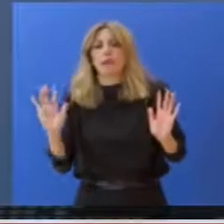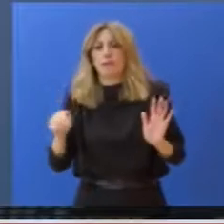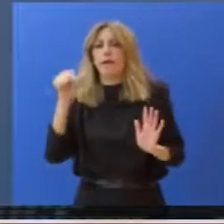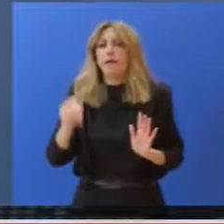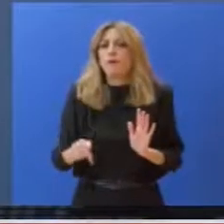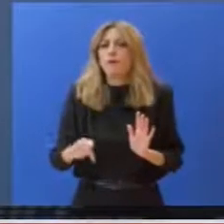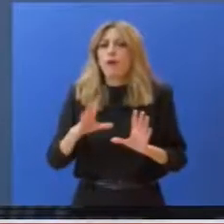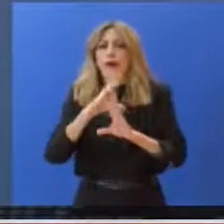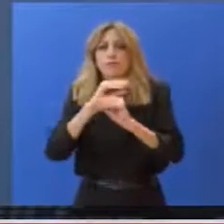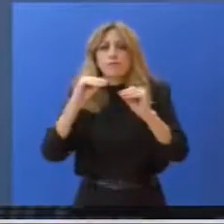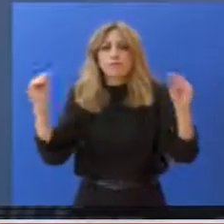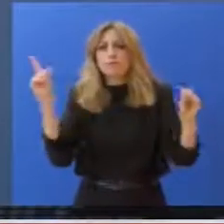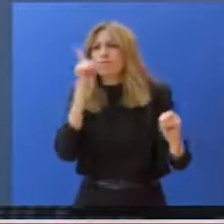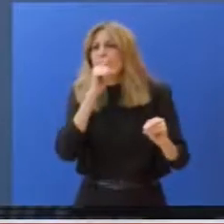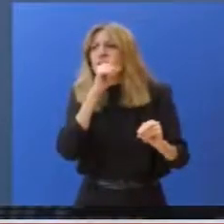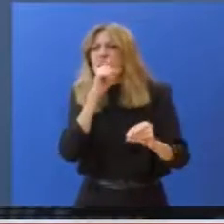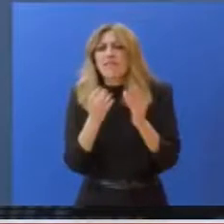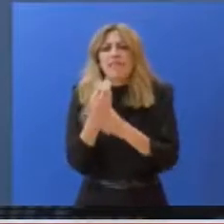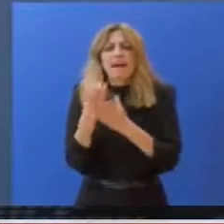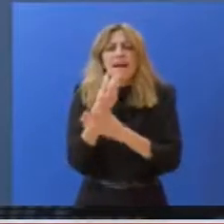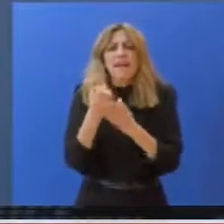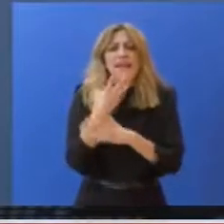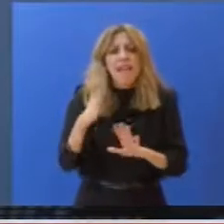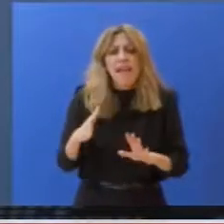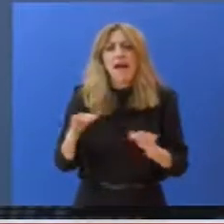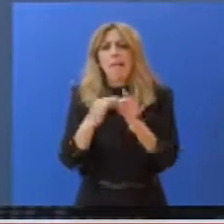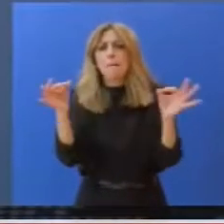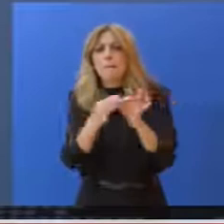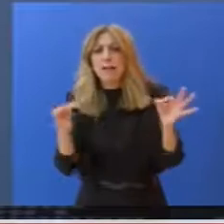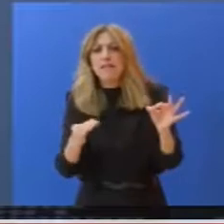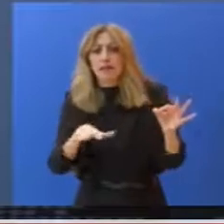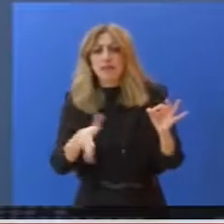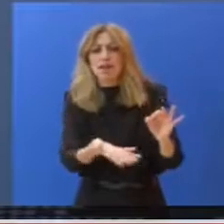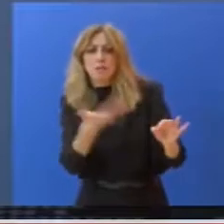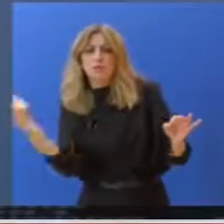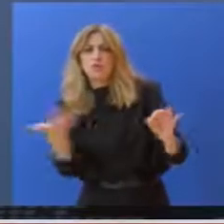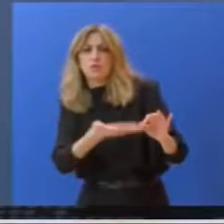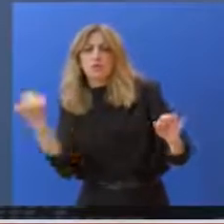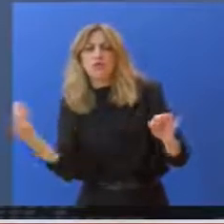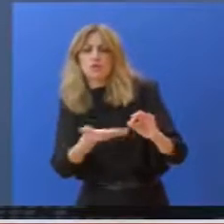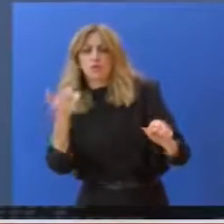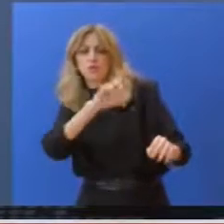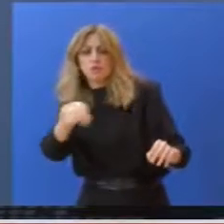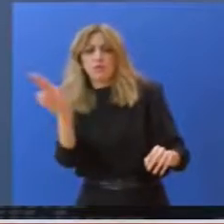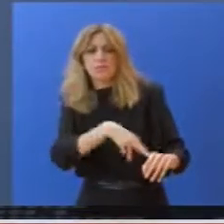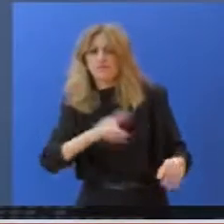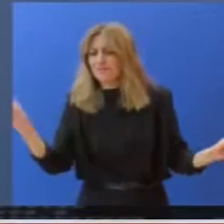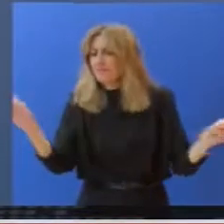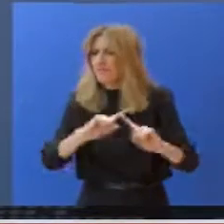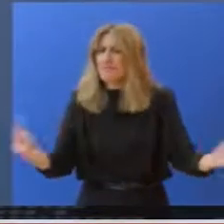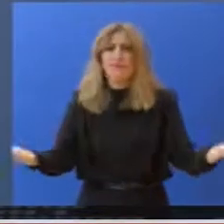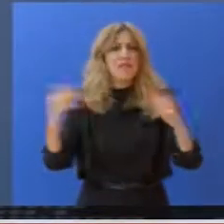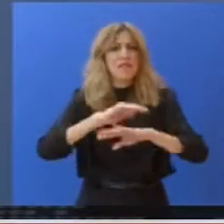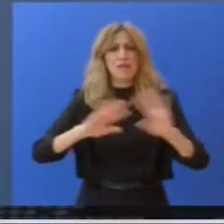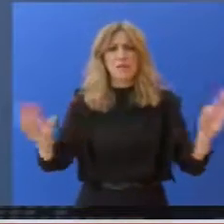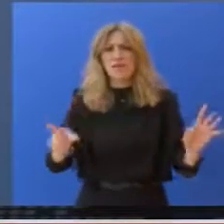μέτρων και περιέχουν διάφορες εμμερομηνίες αποτελούν fake news. Είναι παντυλώς ανυπόστατα, αβάσιμα και επικίνδυνα.